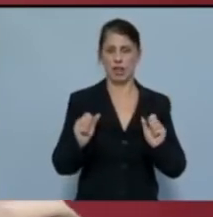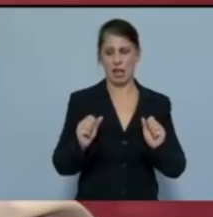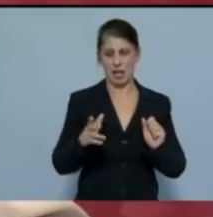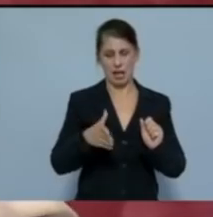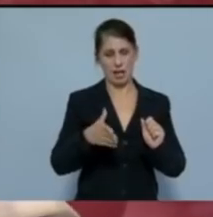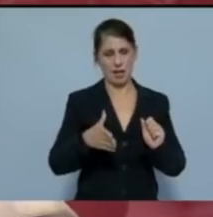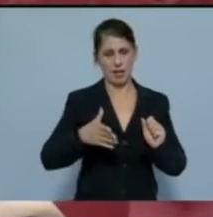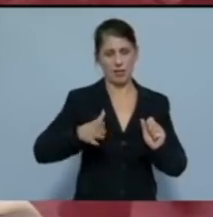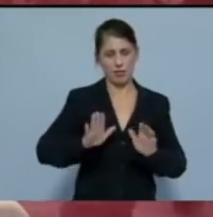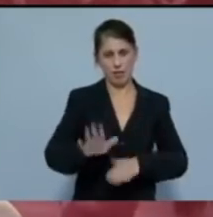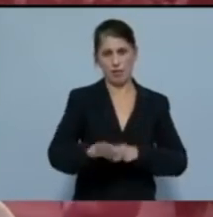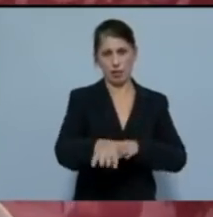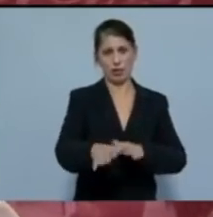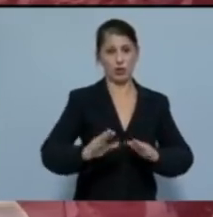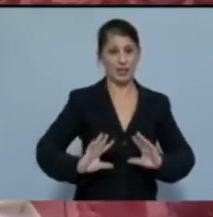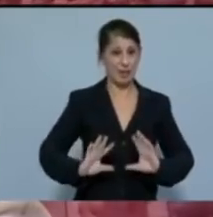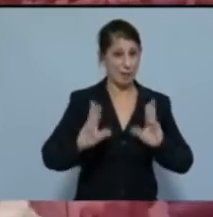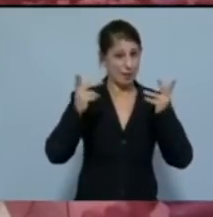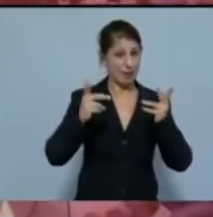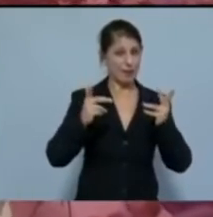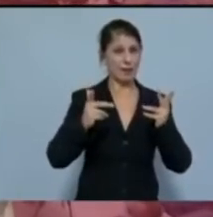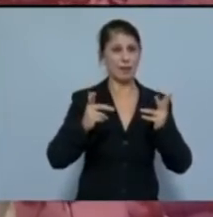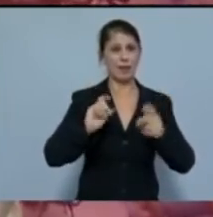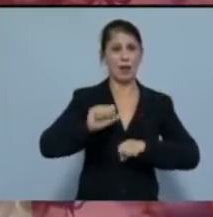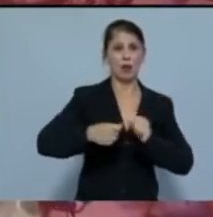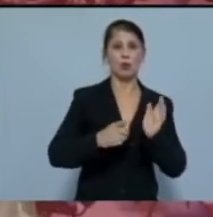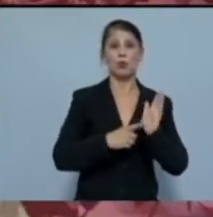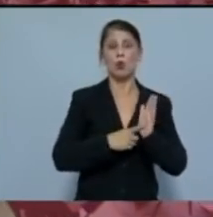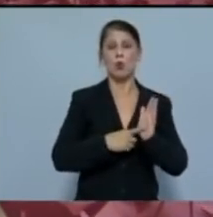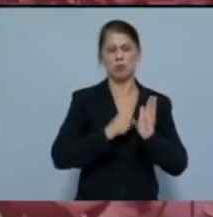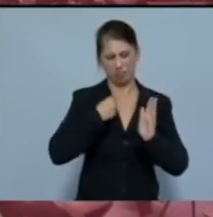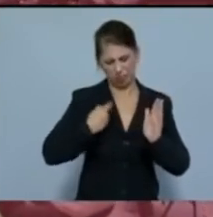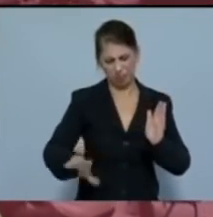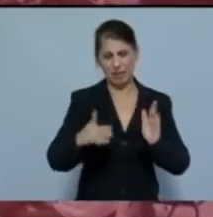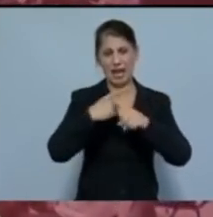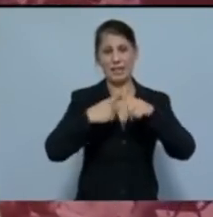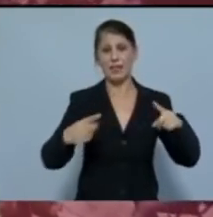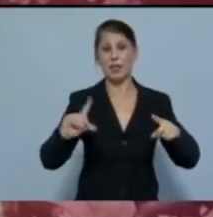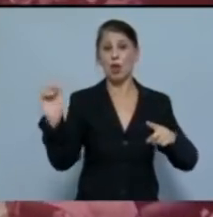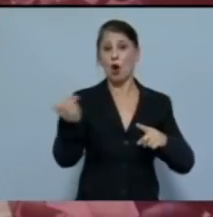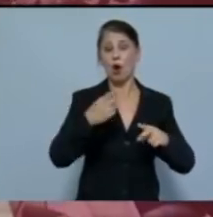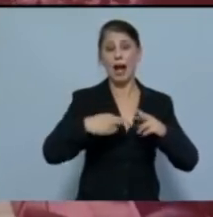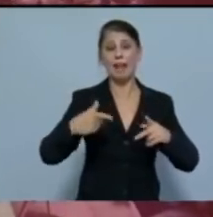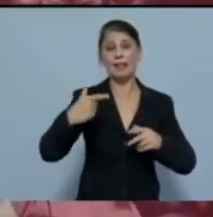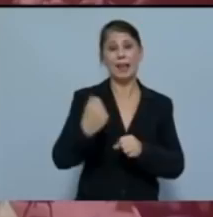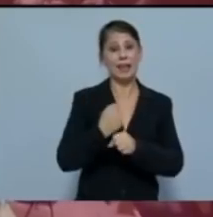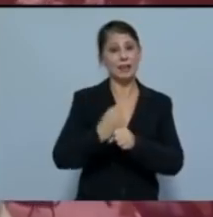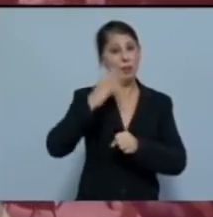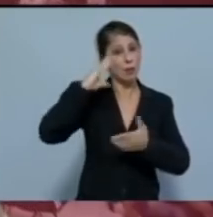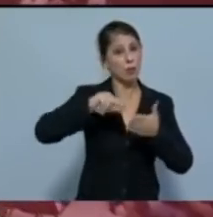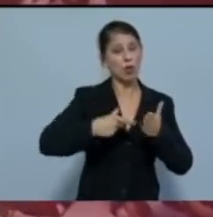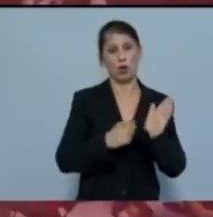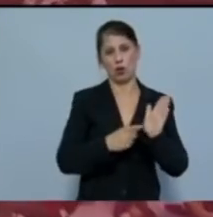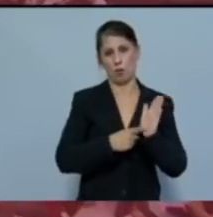απεργιακοί αγώνες για την κατάργηση του νόμου εκτρώματος Χατζηδάκη και όλων των αντεργατικών μνημονιακών